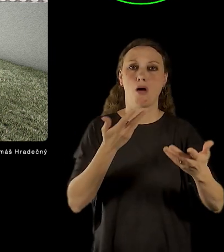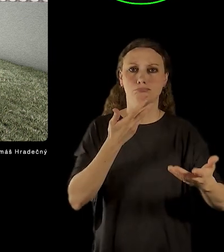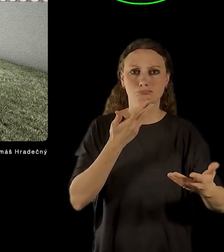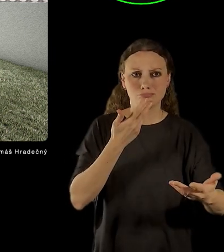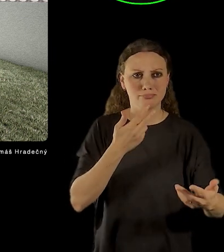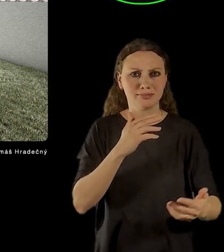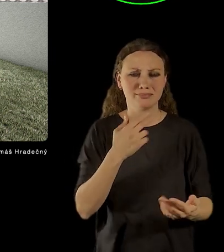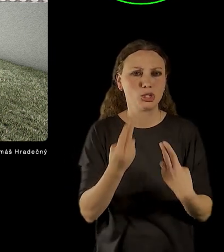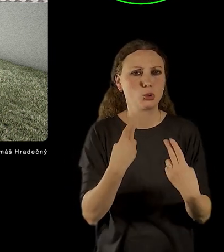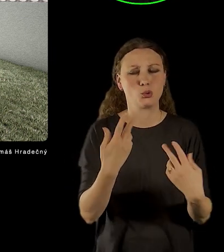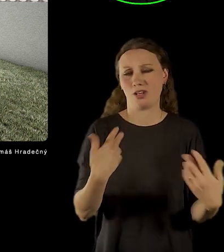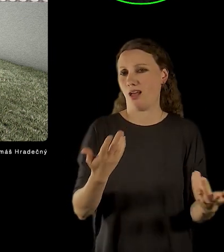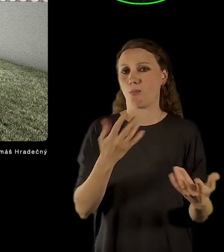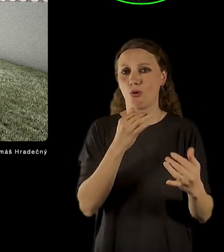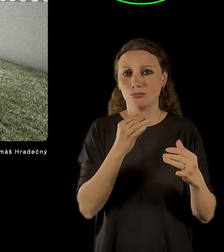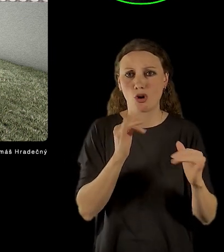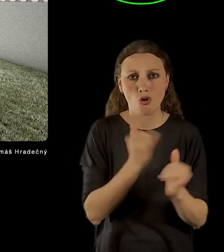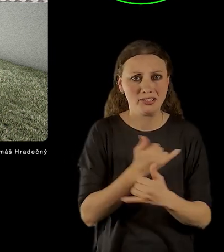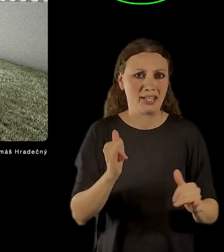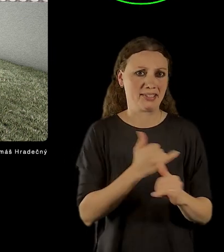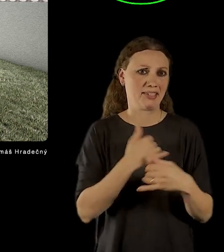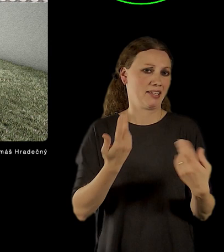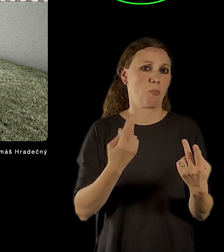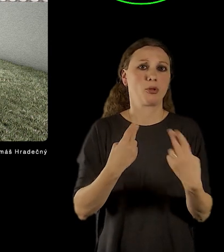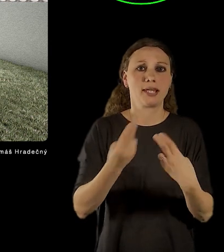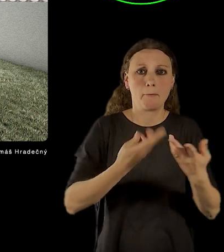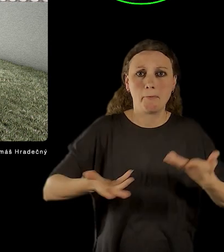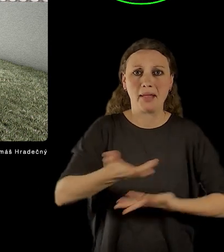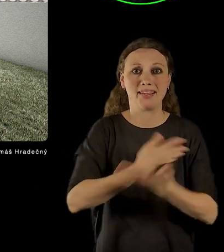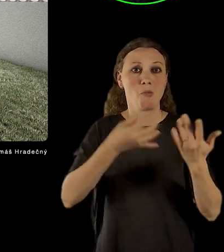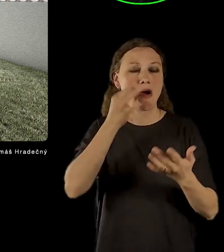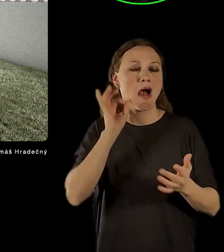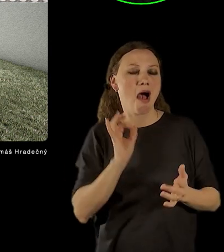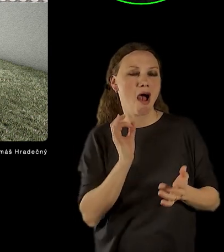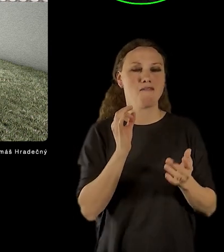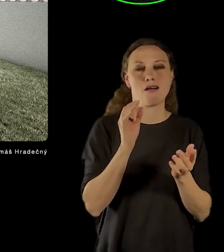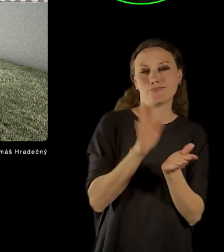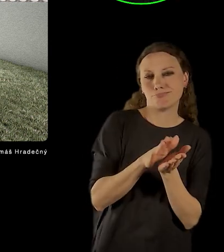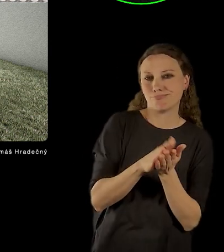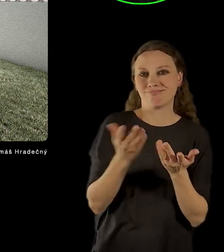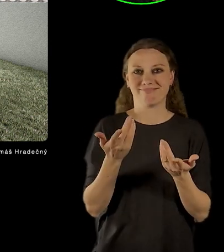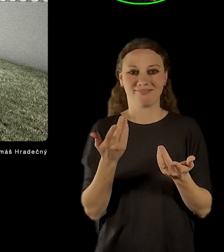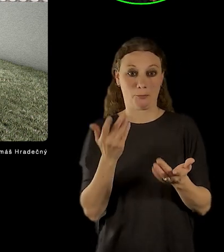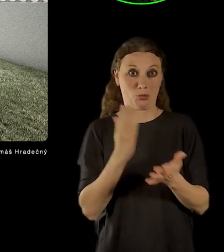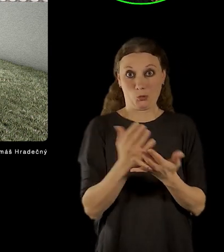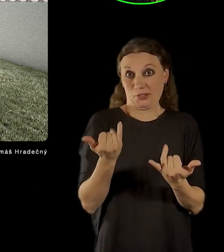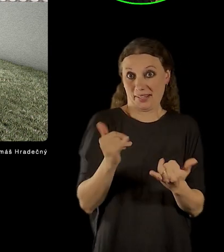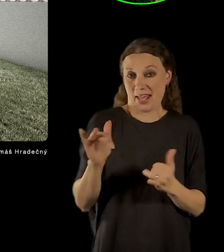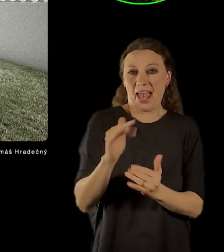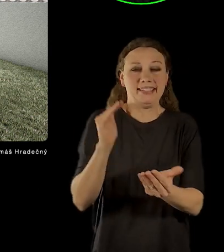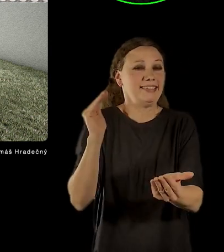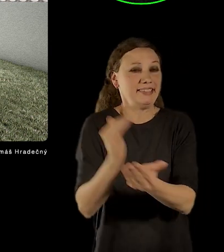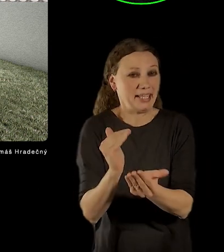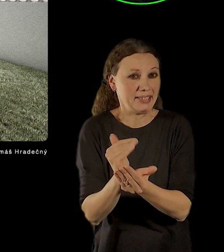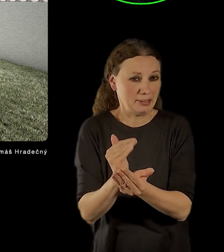možná koncerty, možná debaty u kávy, konec konců něco takového už tam v těch provizorních podmínkách